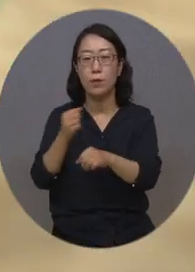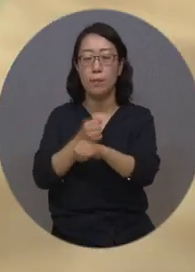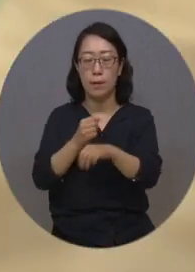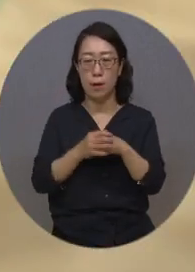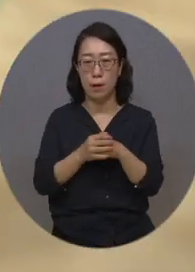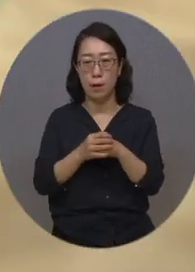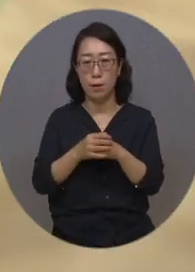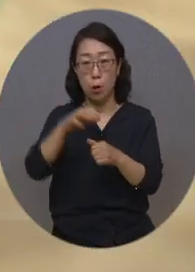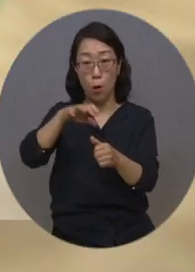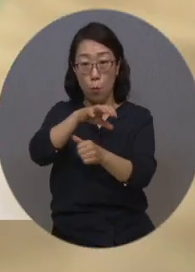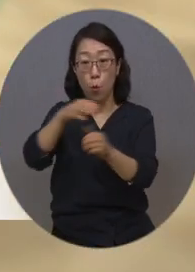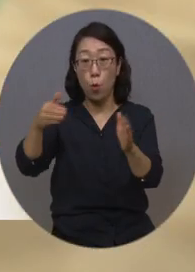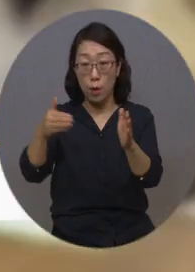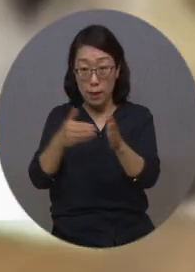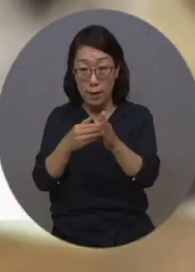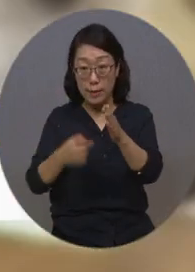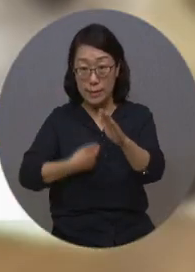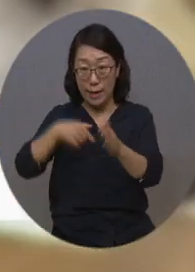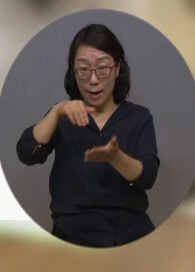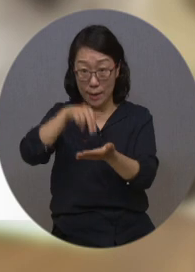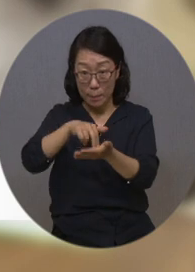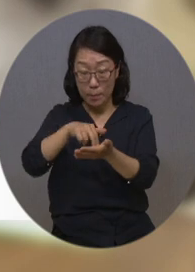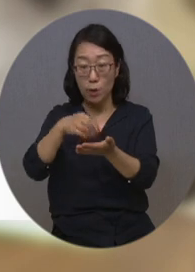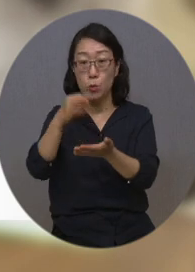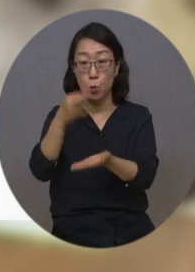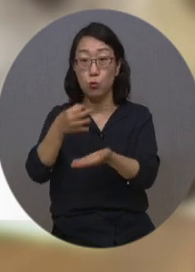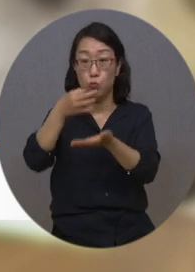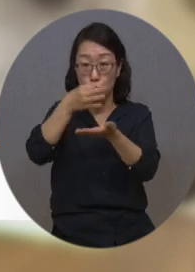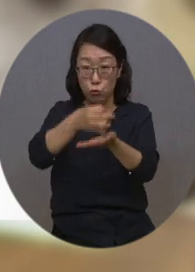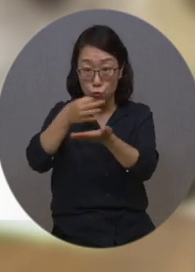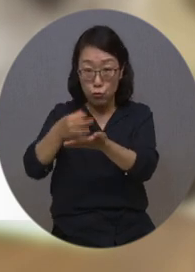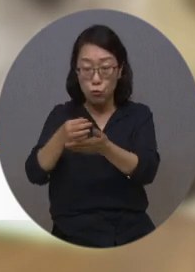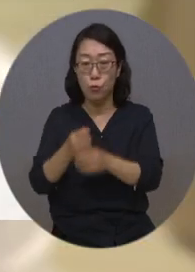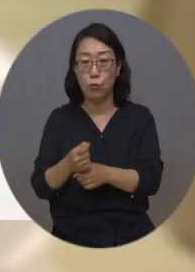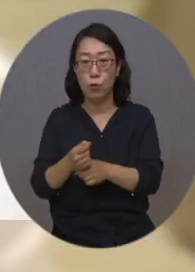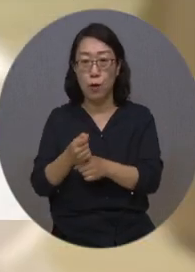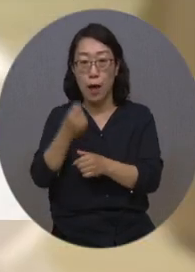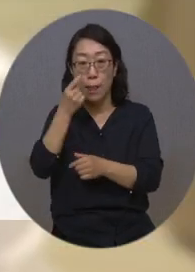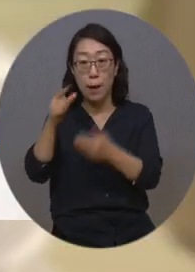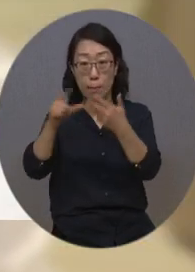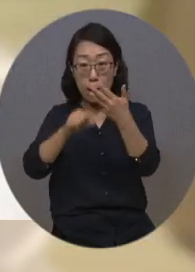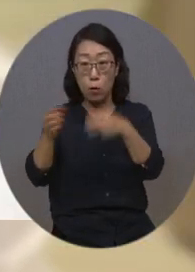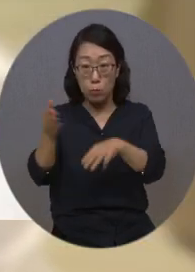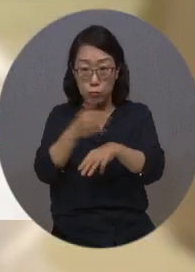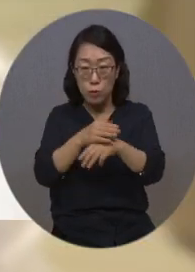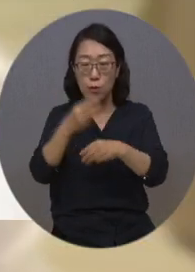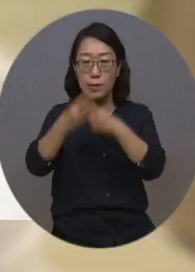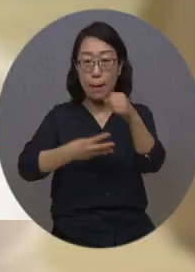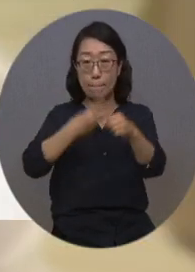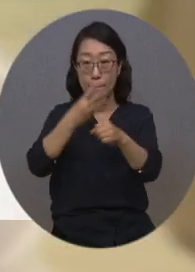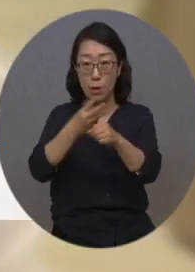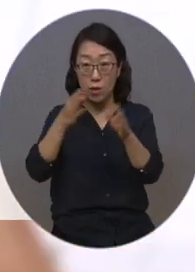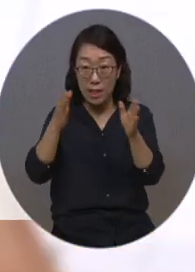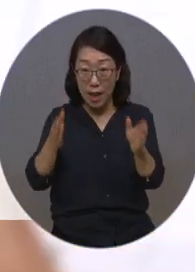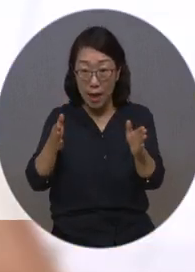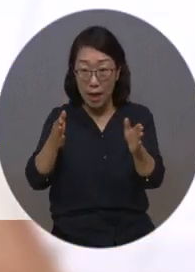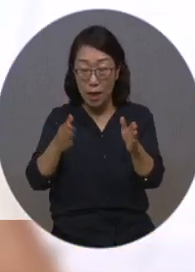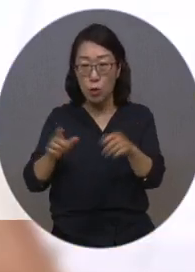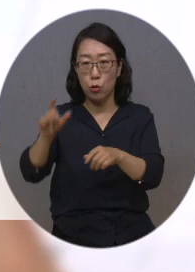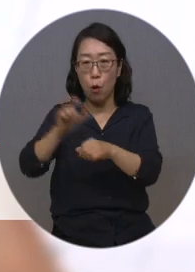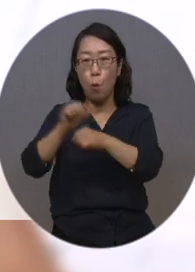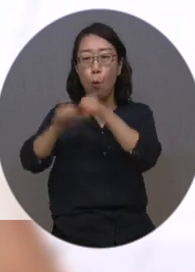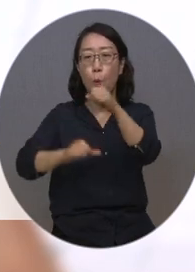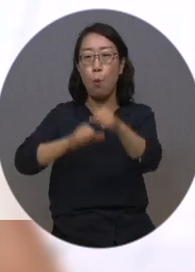더불어 보호종류 아동 자립수당 지급 대상을 다음 달부터 보호종류 3년 이내 아동에서 보호종류